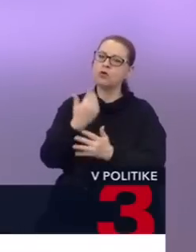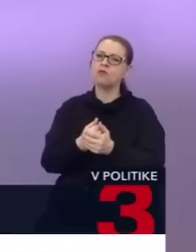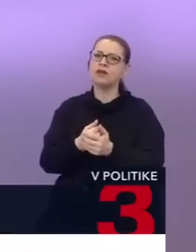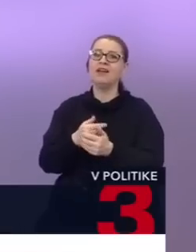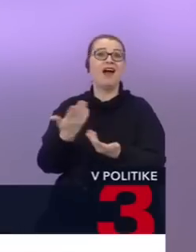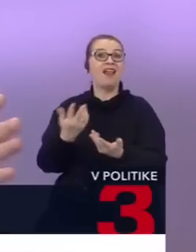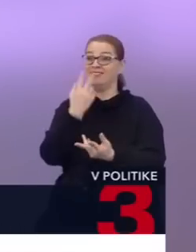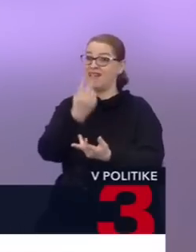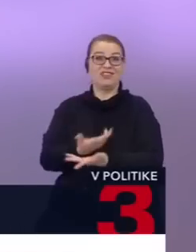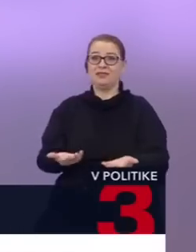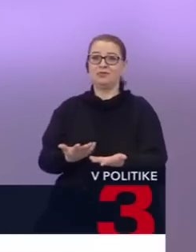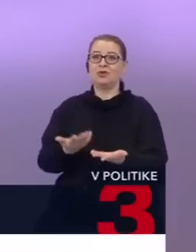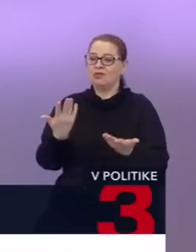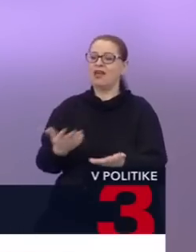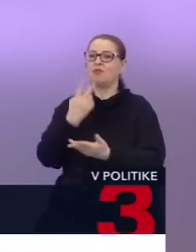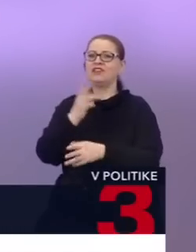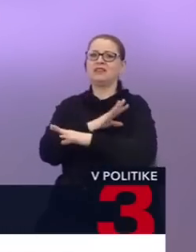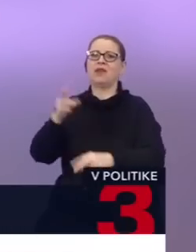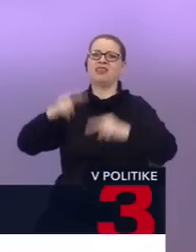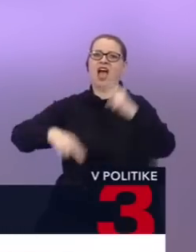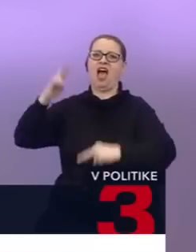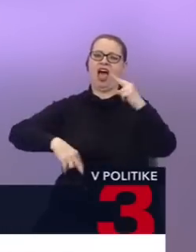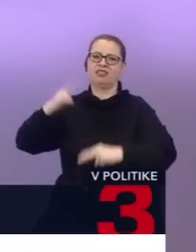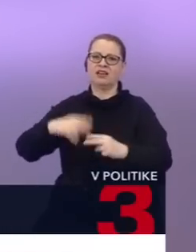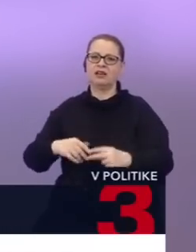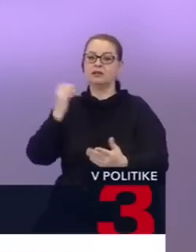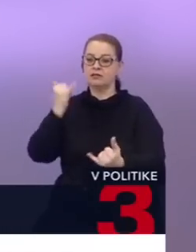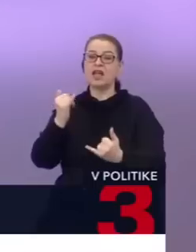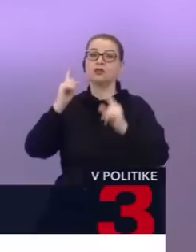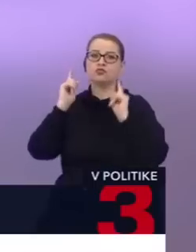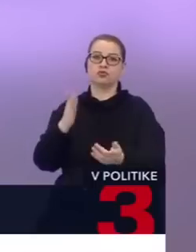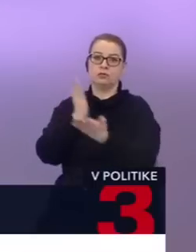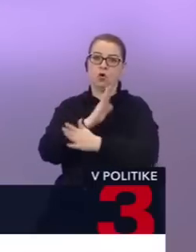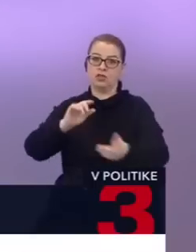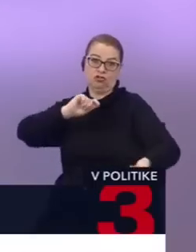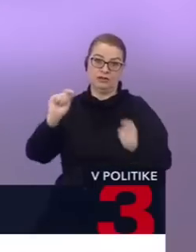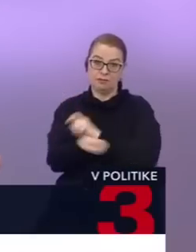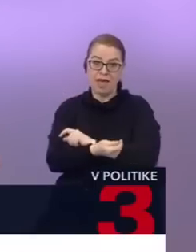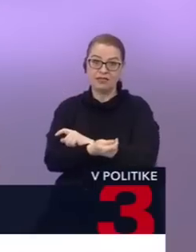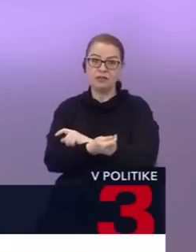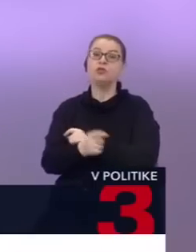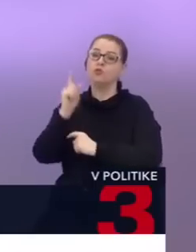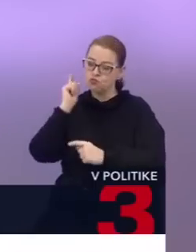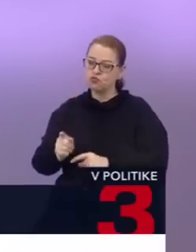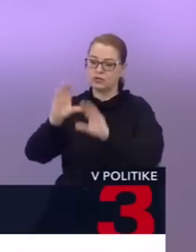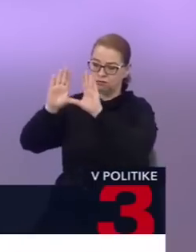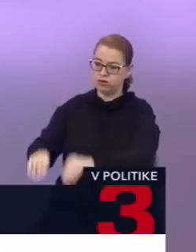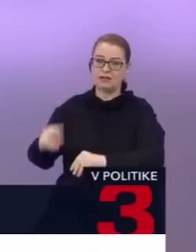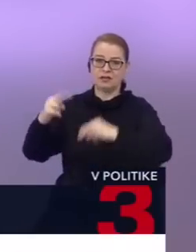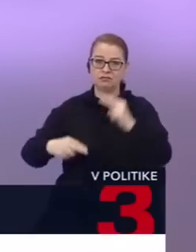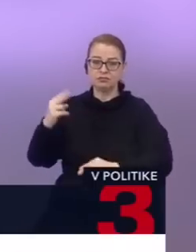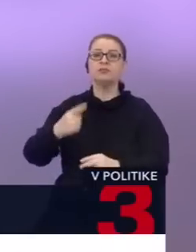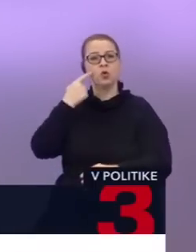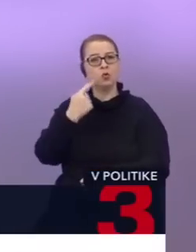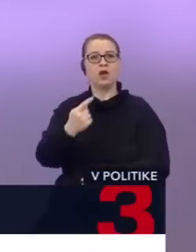prekrytá práve tou komunikáciou. A teraz je čas, aby tá komunikácia sa zmenila, aby sme ukázali občanom Slovenskej republiky, že áno,